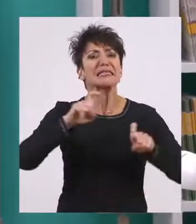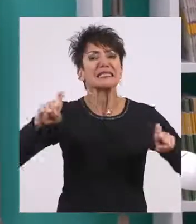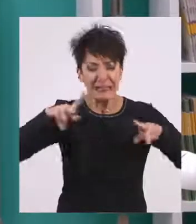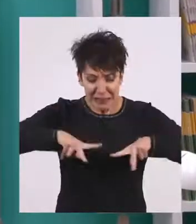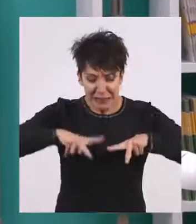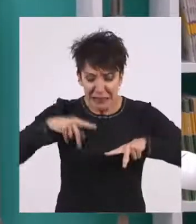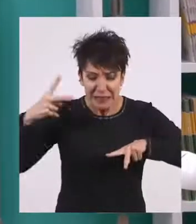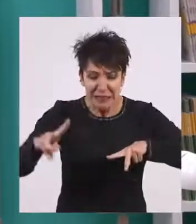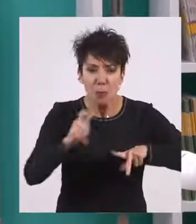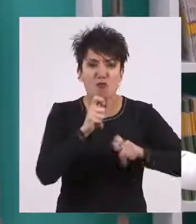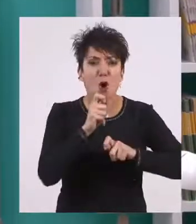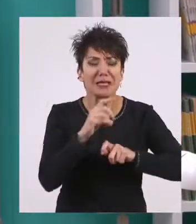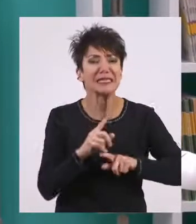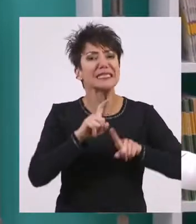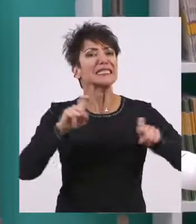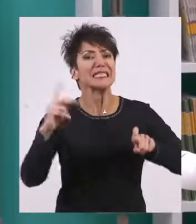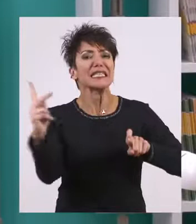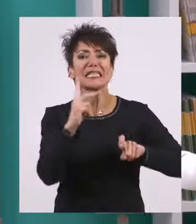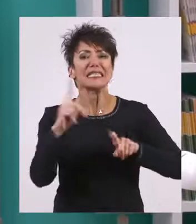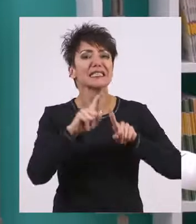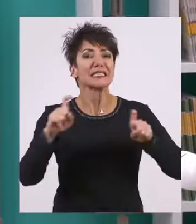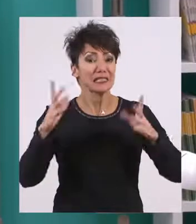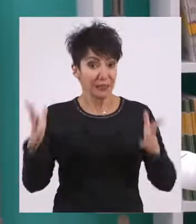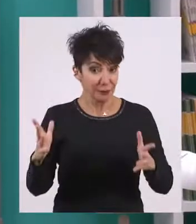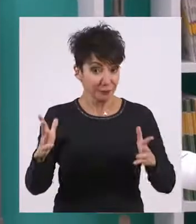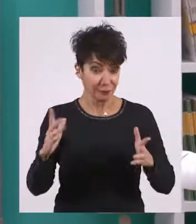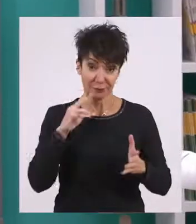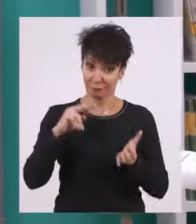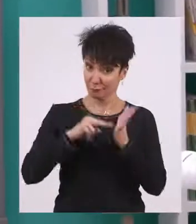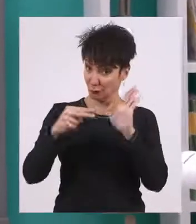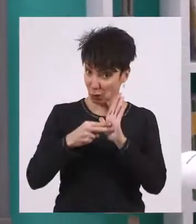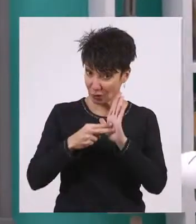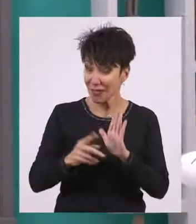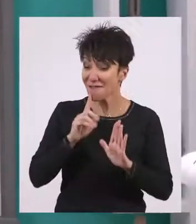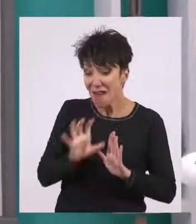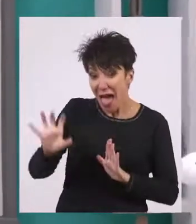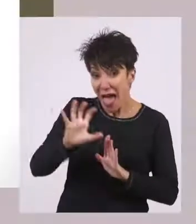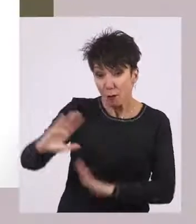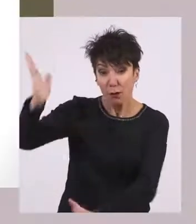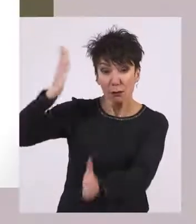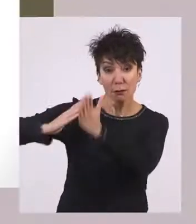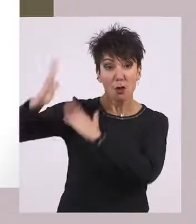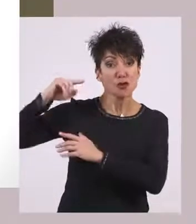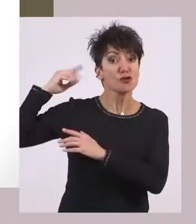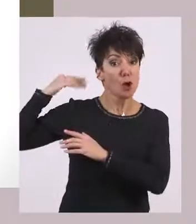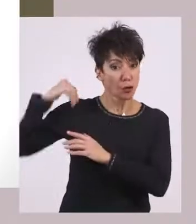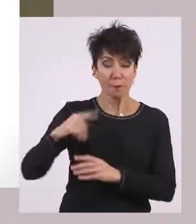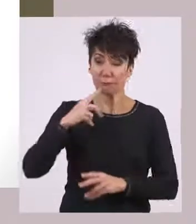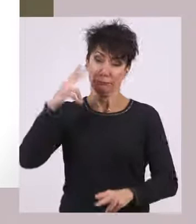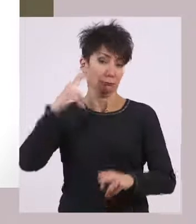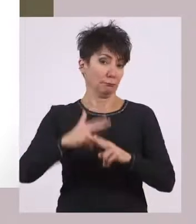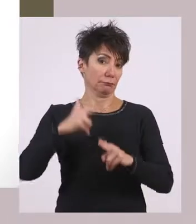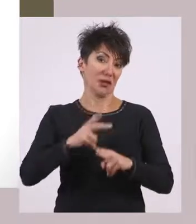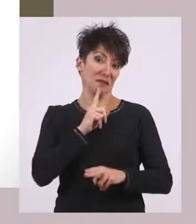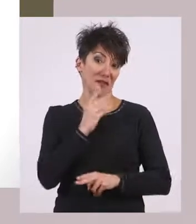πολίτευμα και την κοινωνία της Σπάρτης, την αρχαϊκή εποχή. Πάρα πολύ σημαντικό